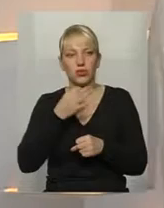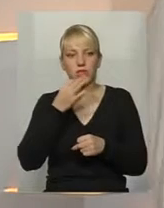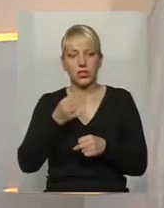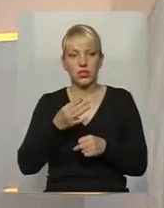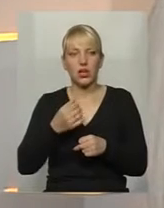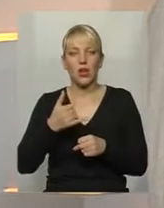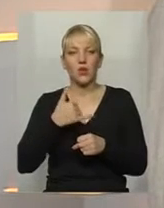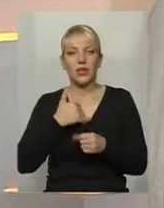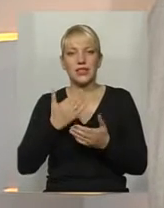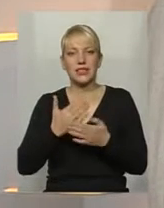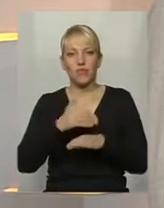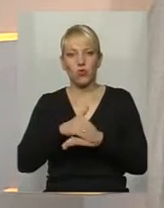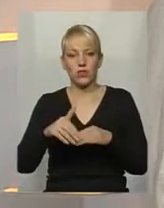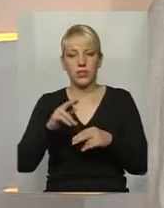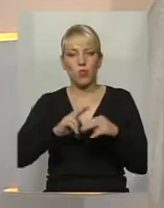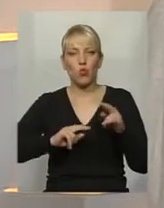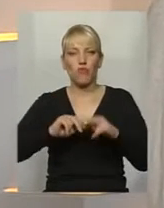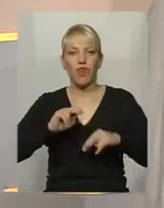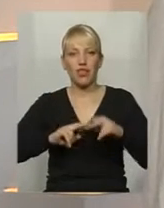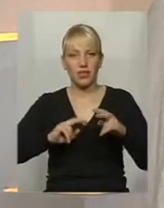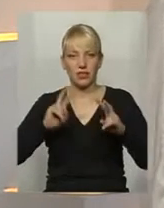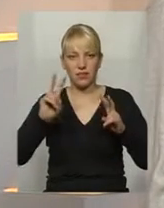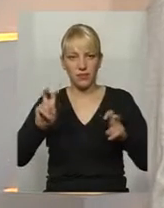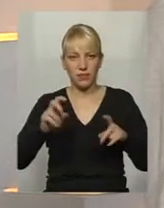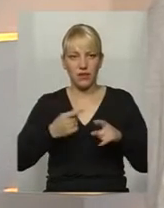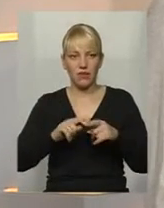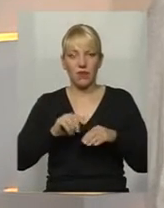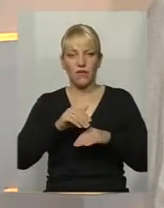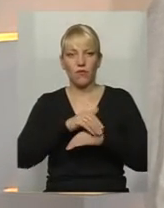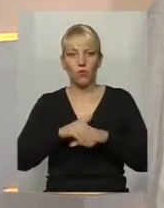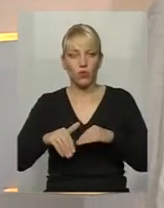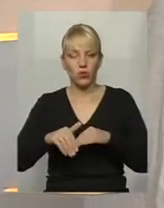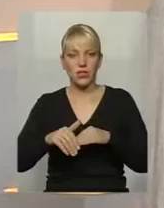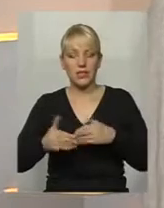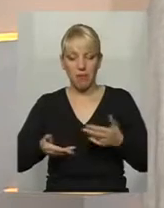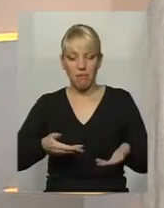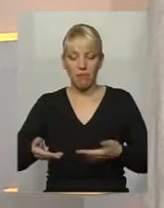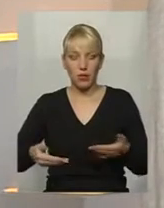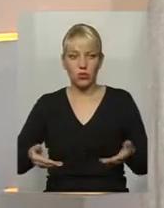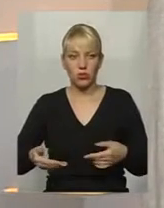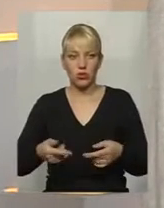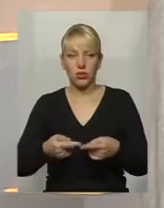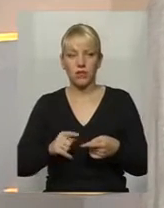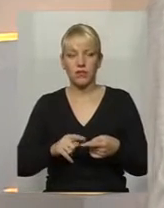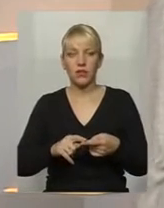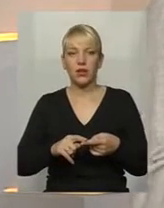півнес, є вулиця Будівельників. Вулиця така, вона зовсім пішоводна, з неї була б дуже добра вуличка. Там зараз